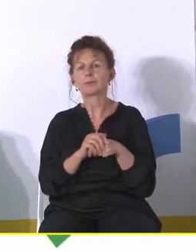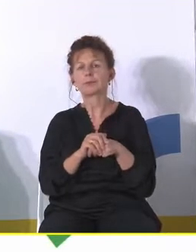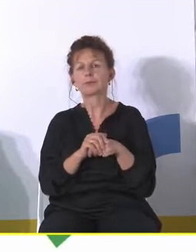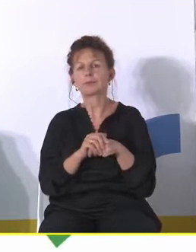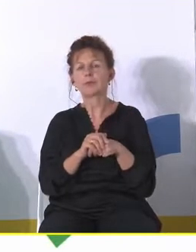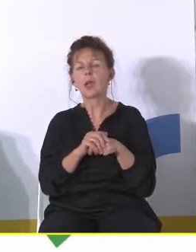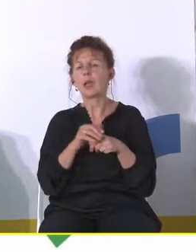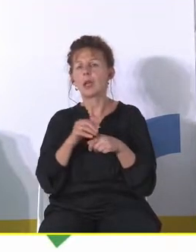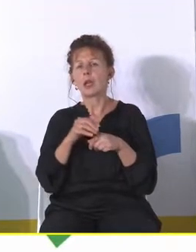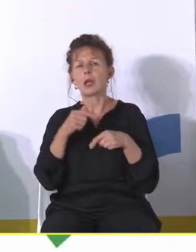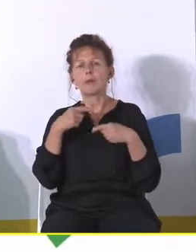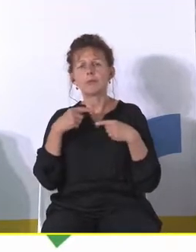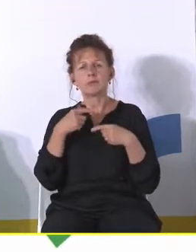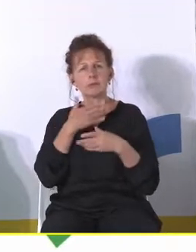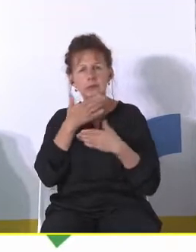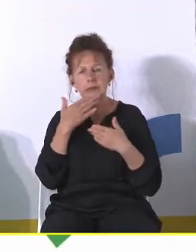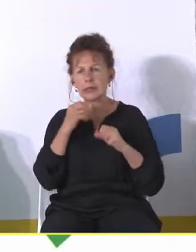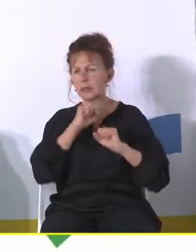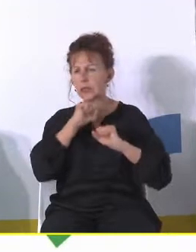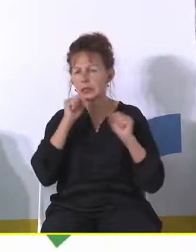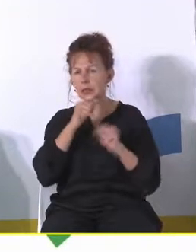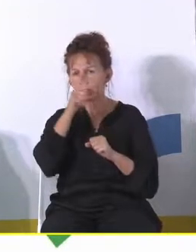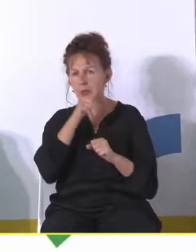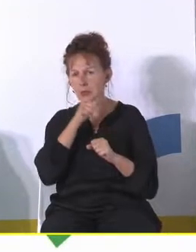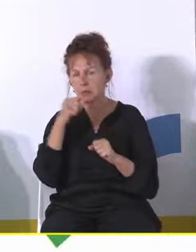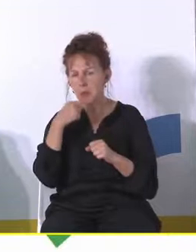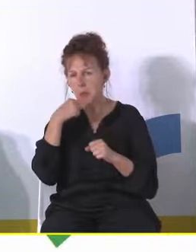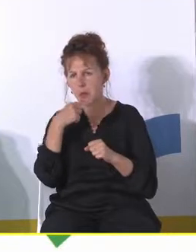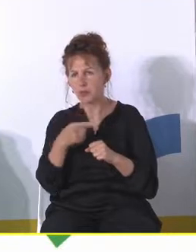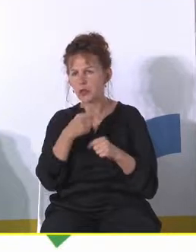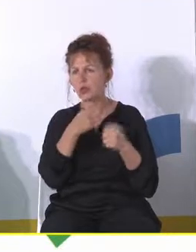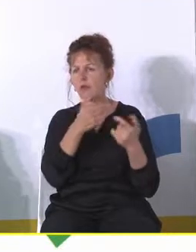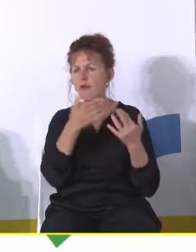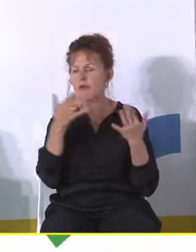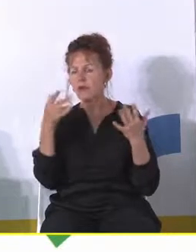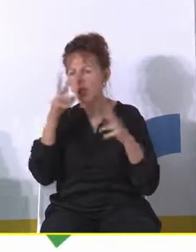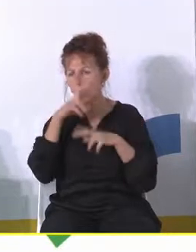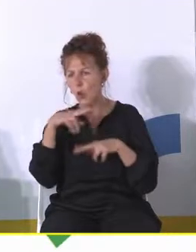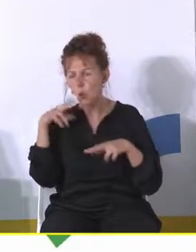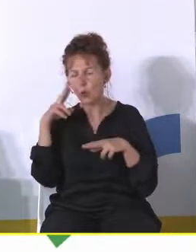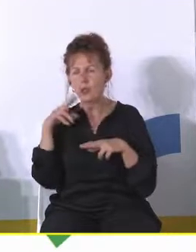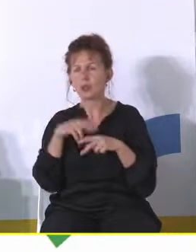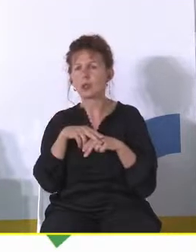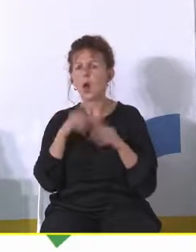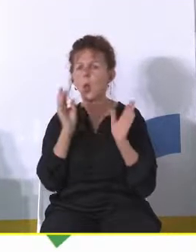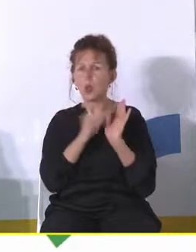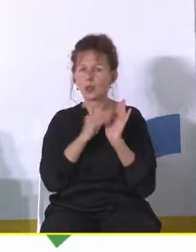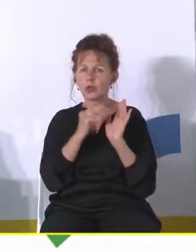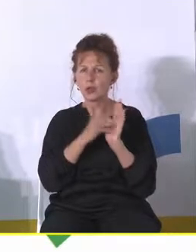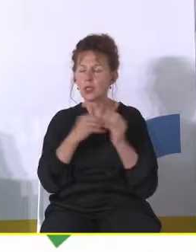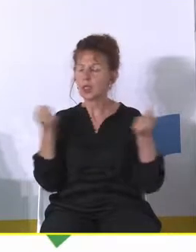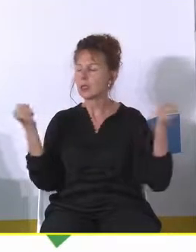chyba nie będzie żadną przesadą ani tajemnicą powiedzieć że wielu rodziców w okresie pandemii doświadczyło